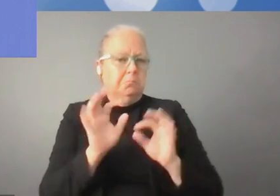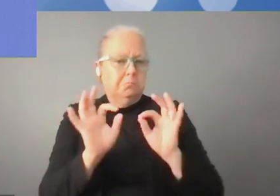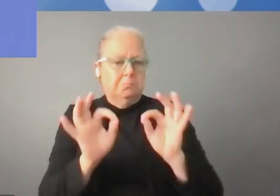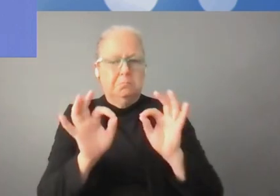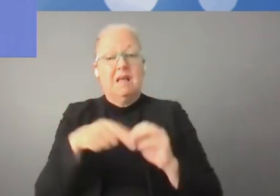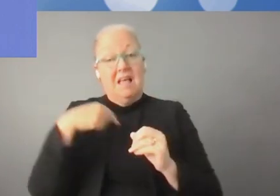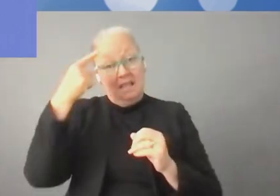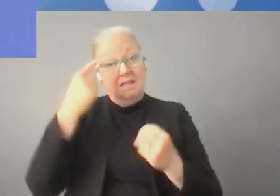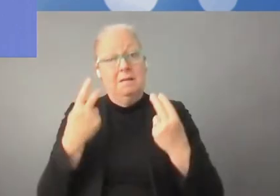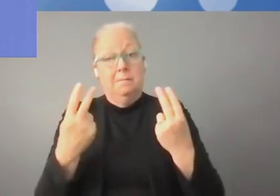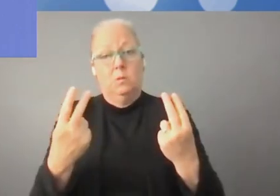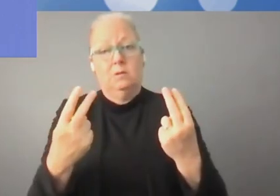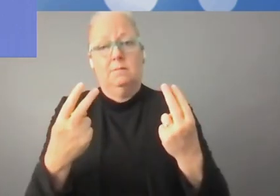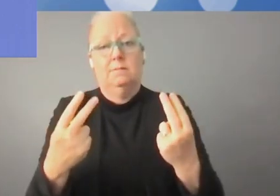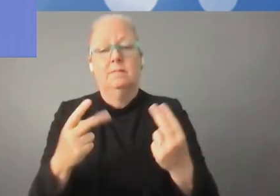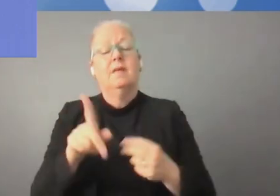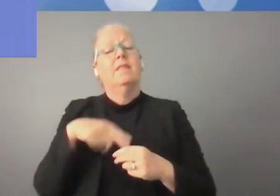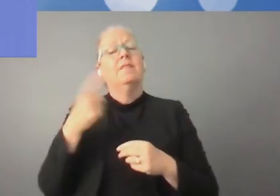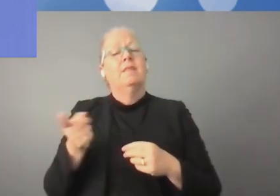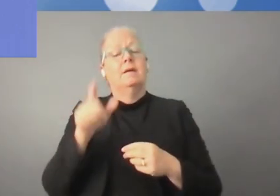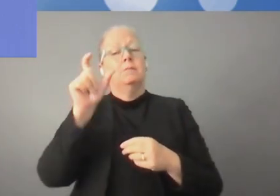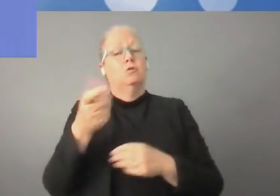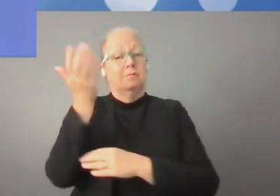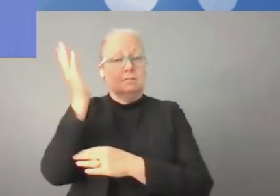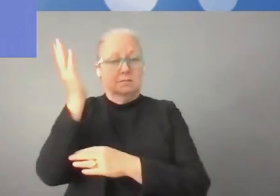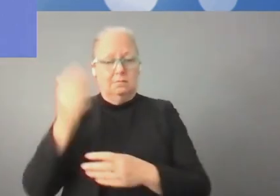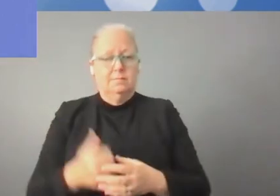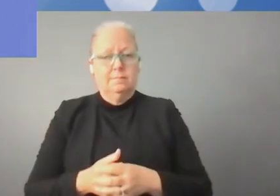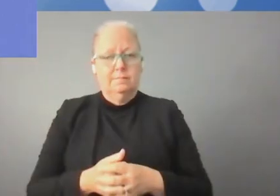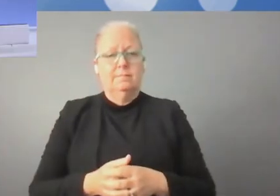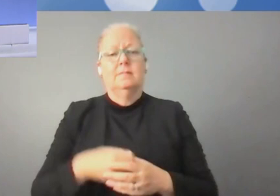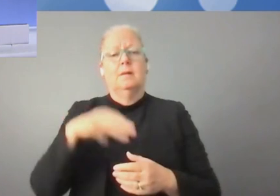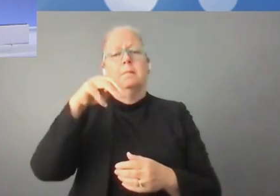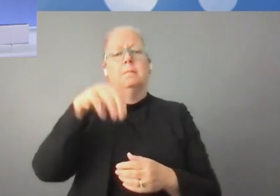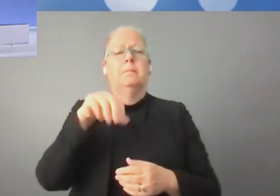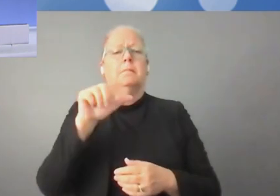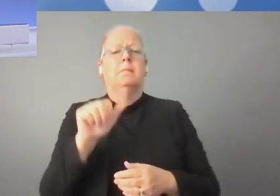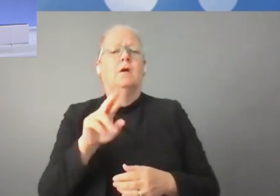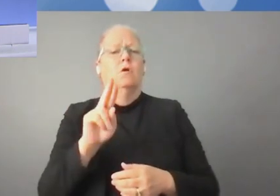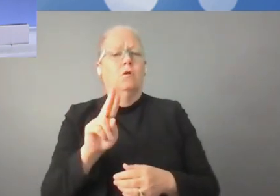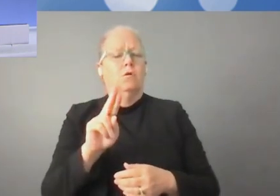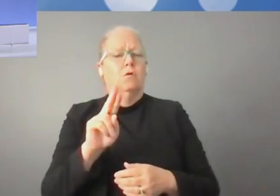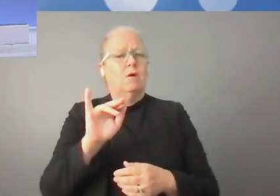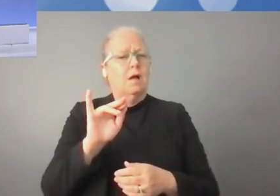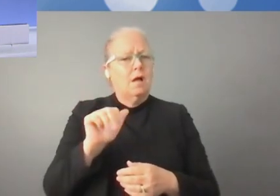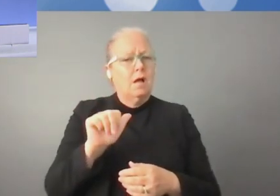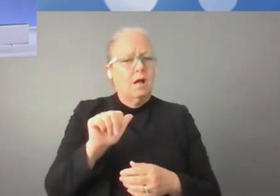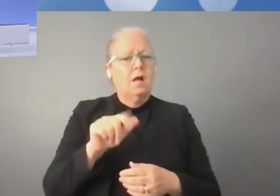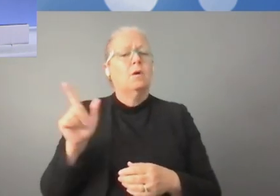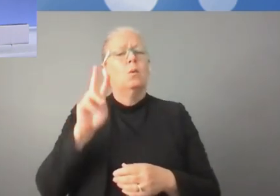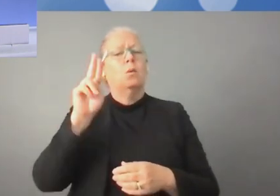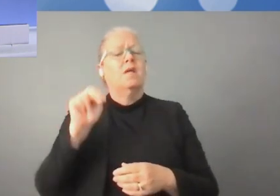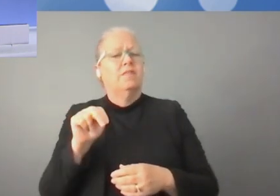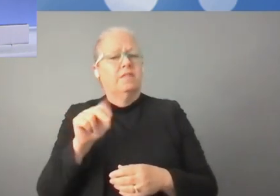évoqué les aspects financiers. Nous reviendrons aux aspects financiers d'ailleurs. Je voudrais maintenant donner la parole